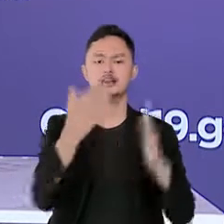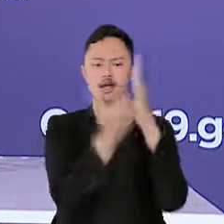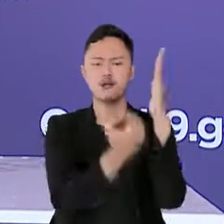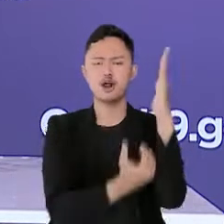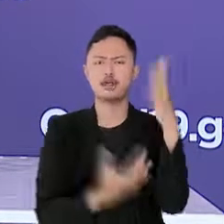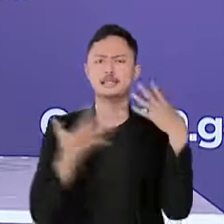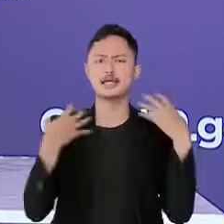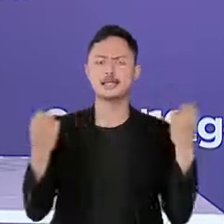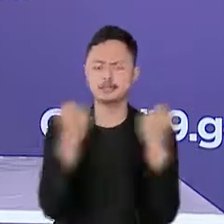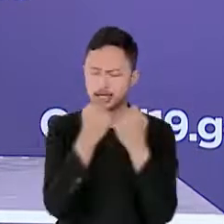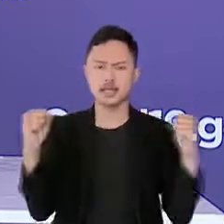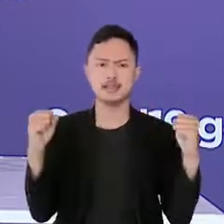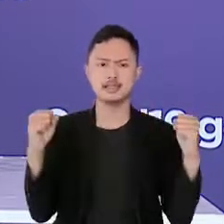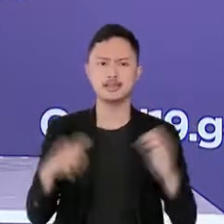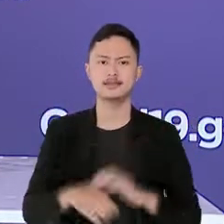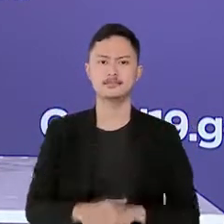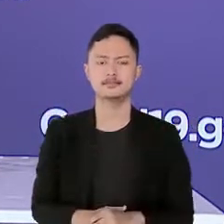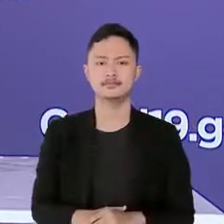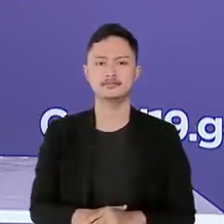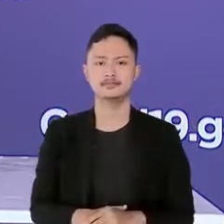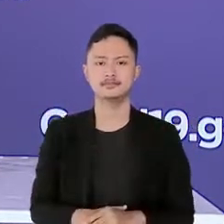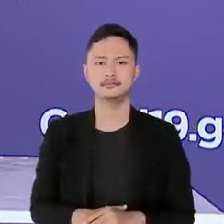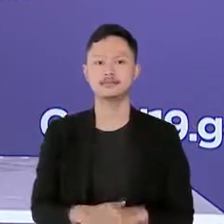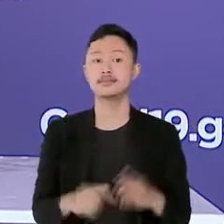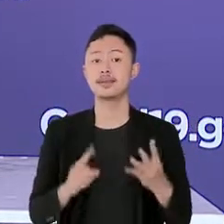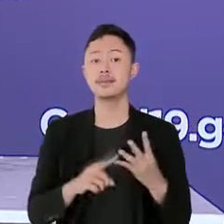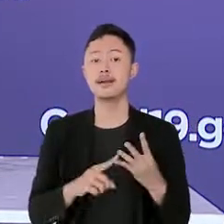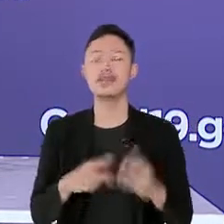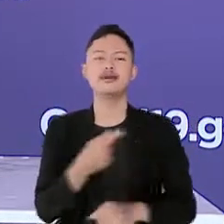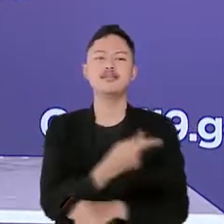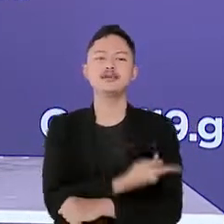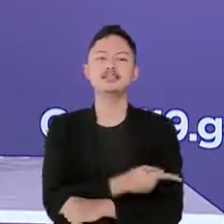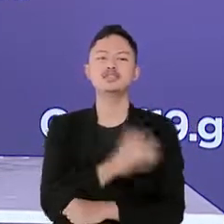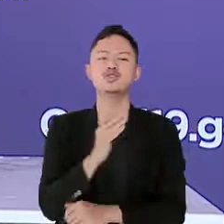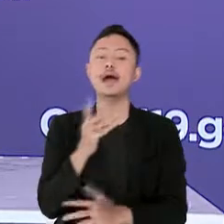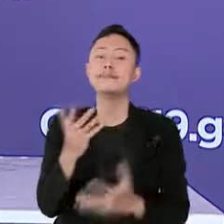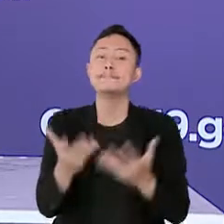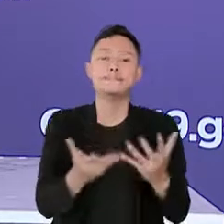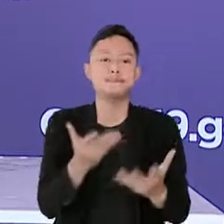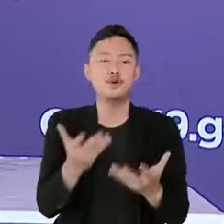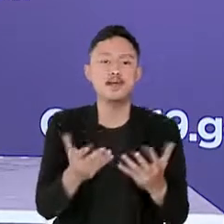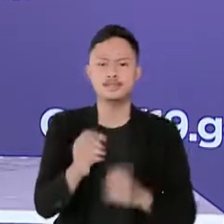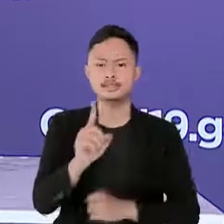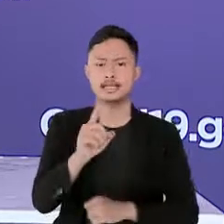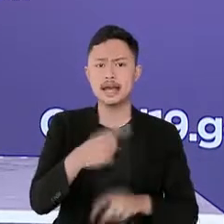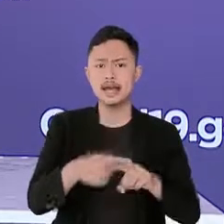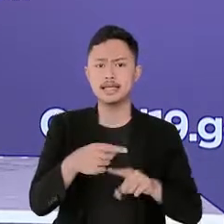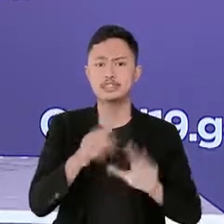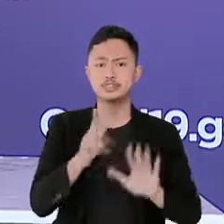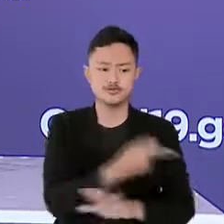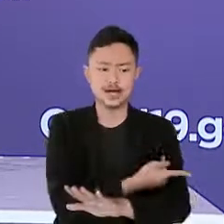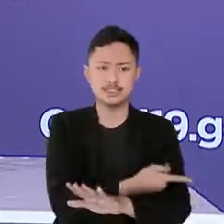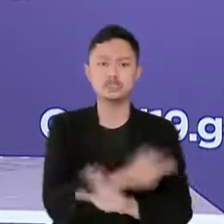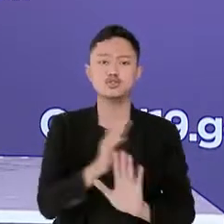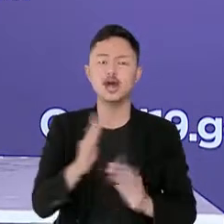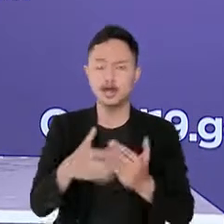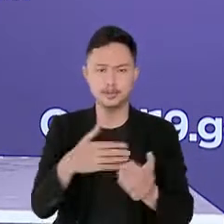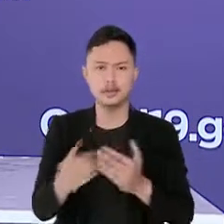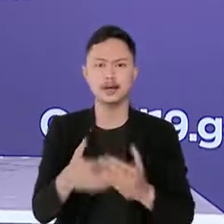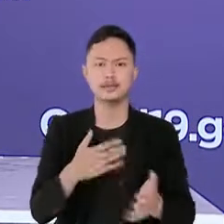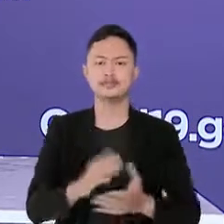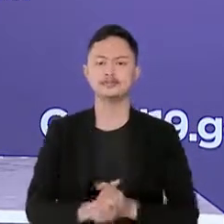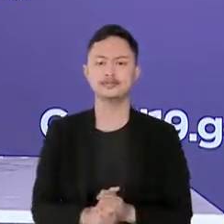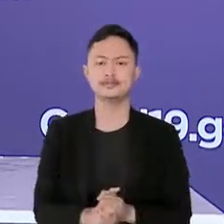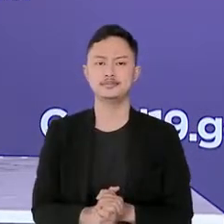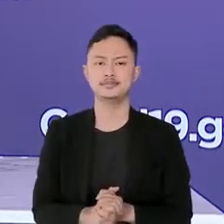protokol kesehatan secara ketat dan telah mendapatkan vaksinasi minimal dosis pertama instruksi khusus diber